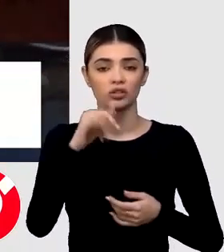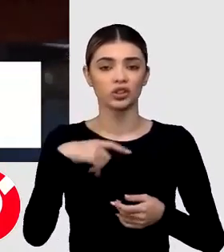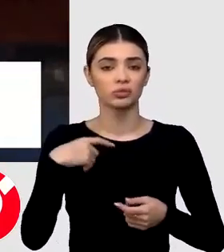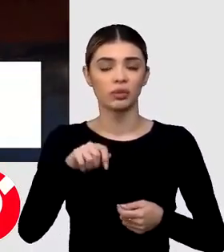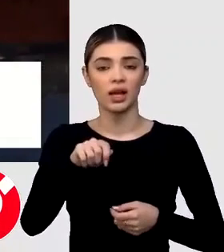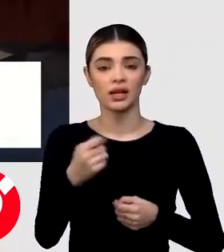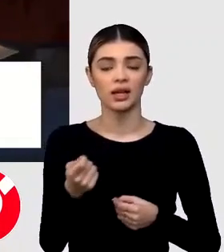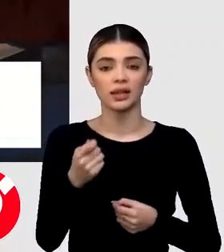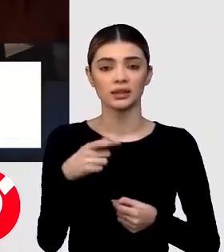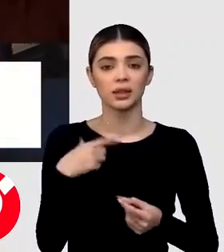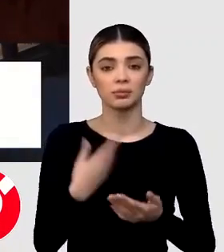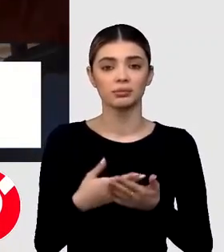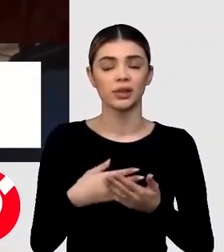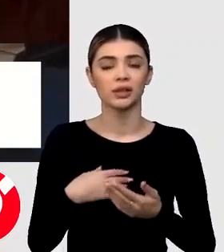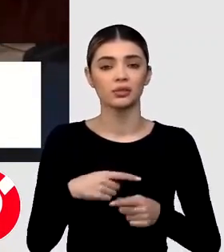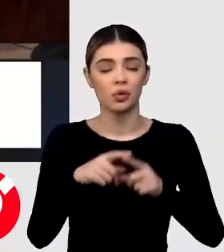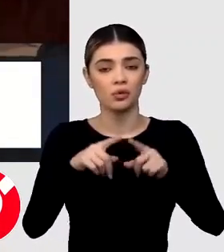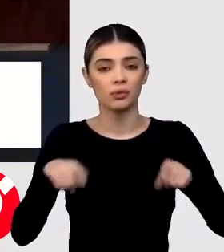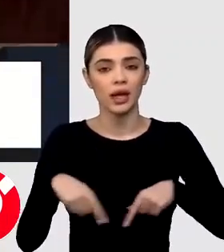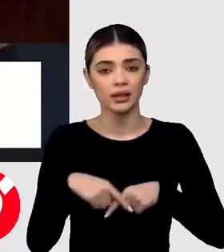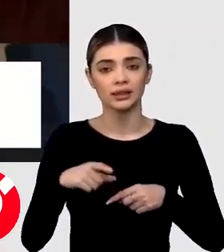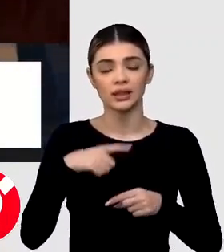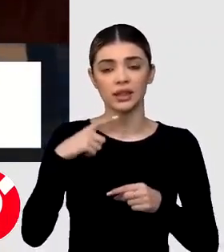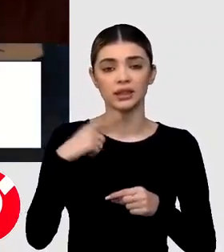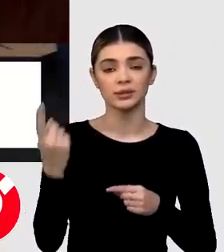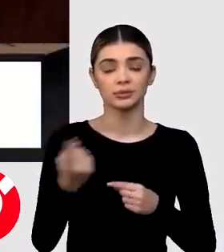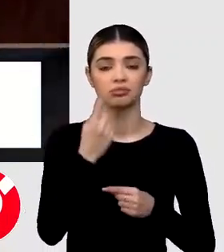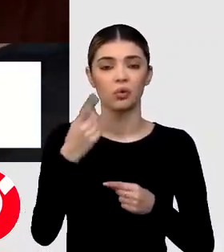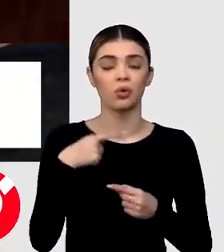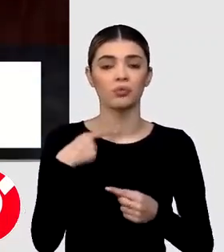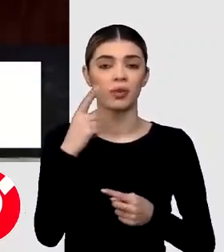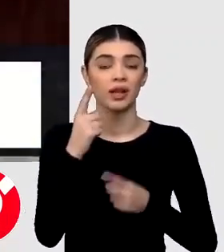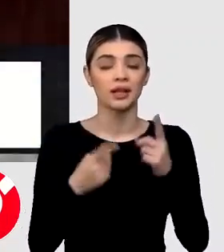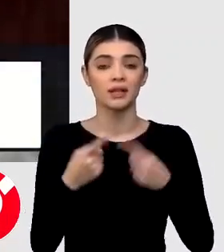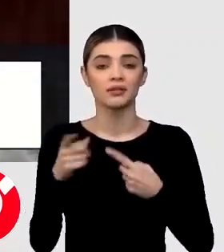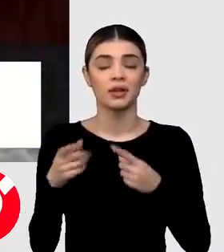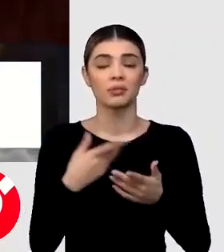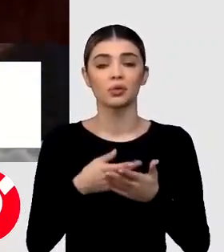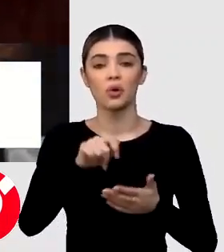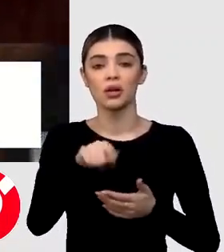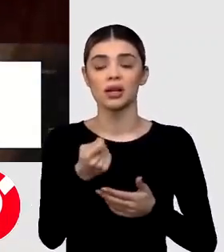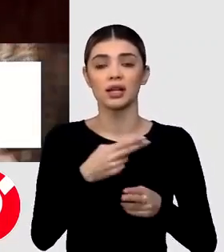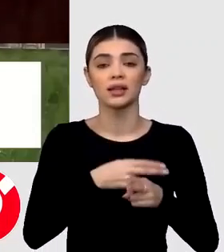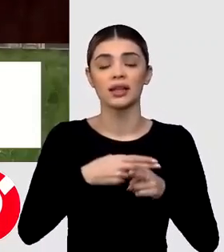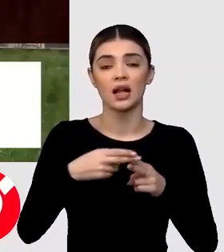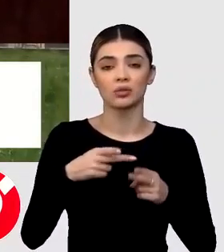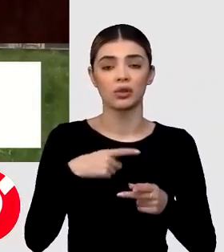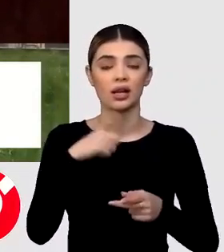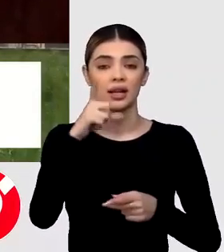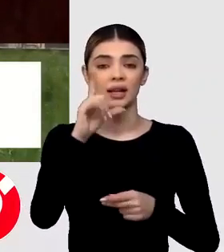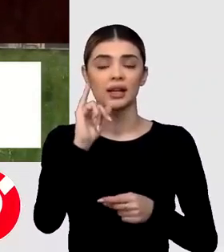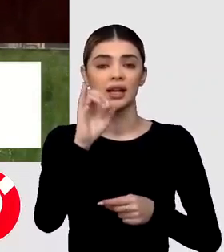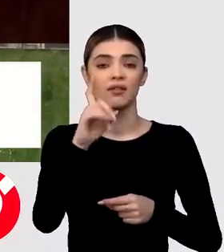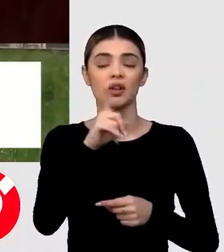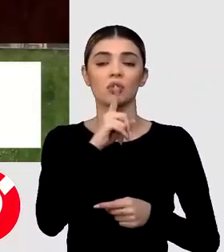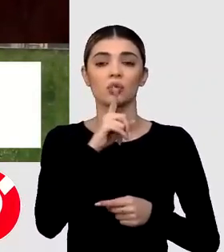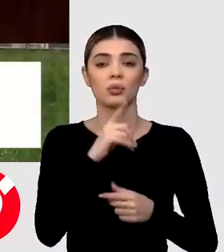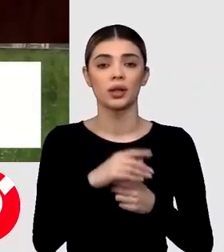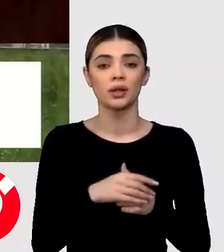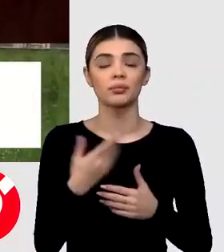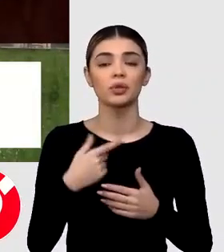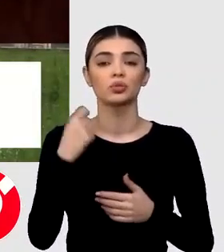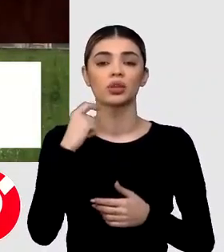gazele din bazinul Caspic, avem și opțiunea de a importa gaz natural lichefiat din